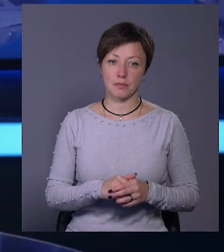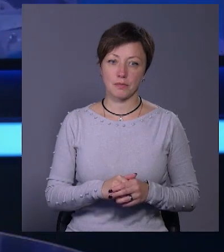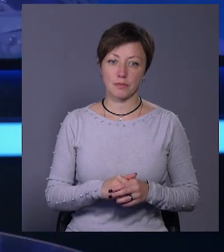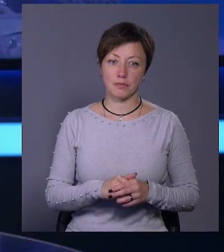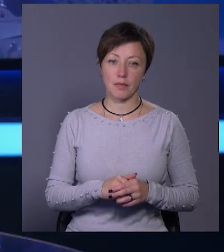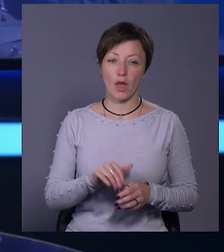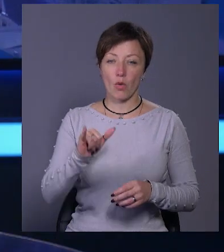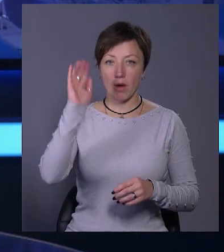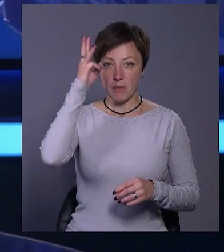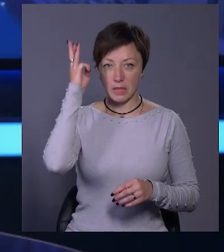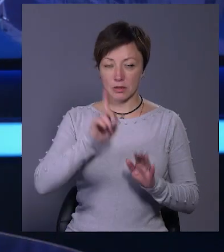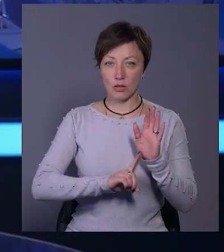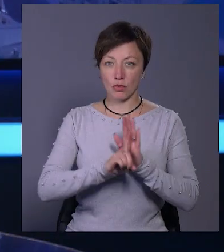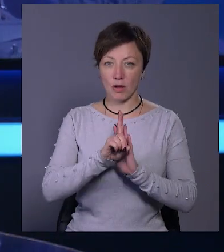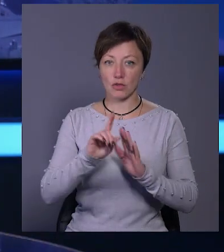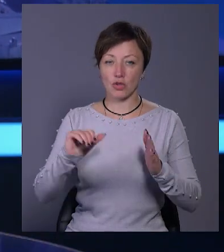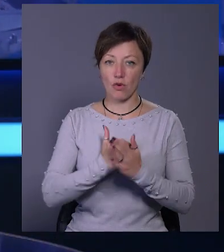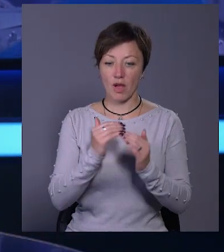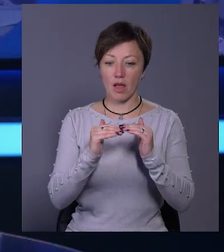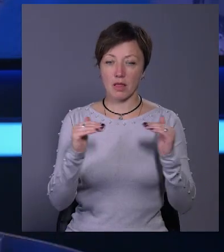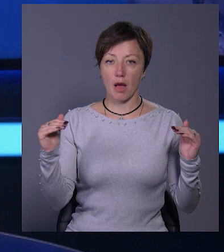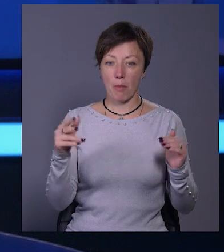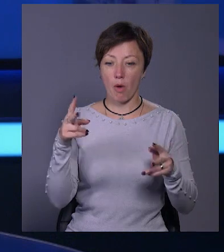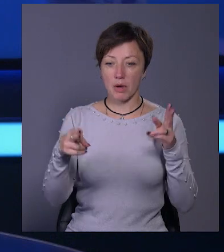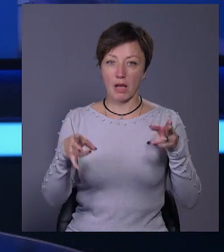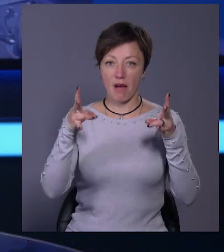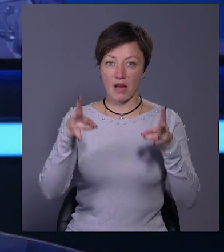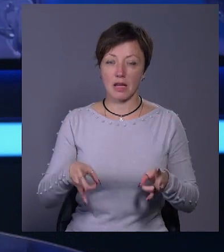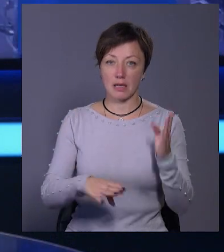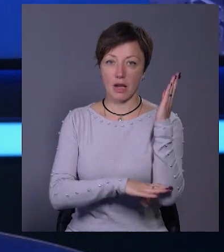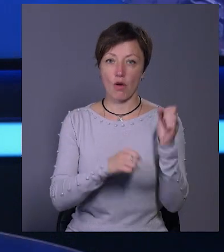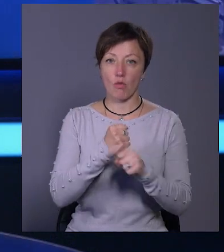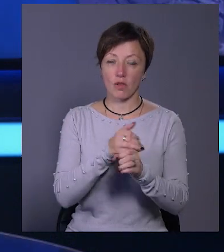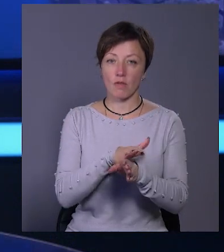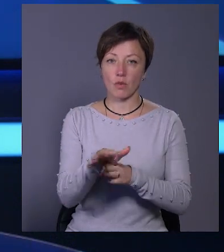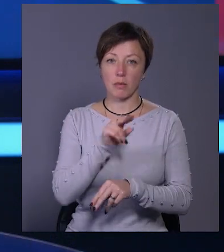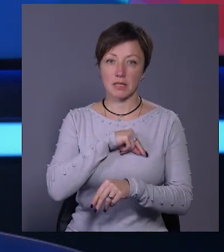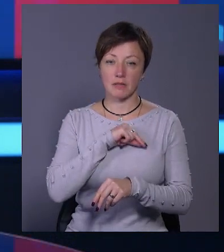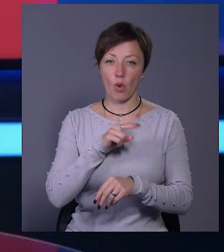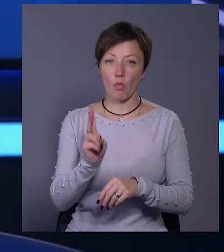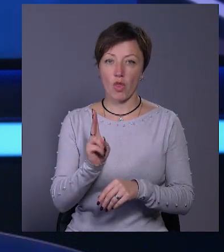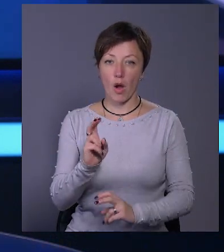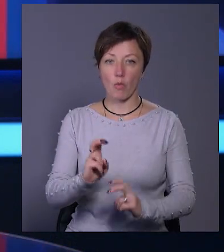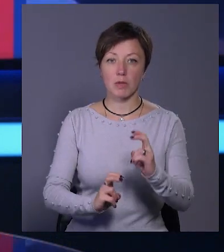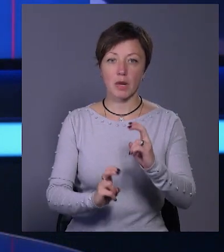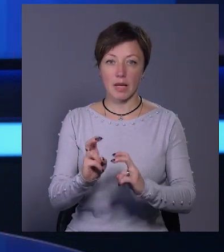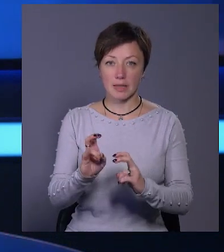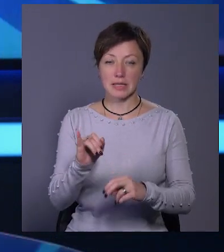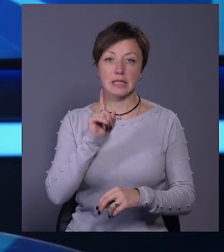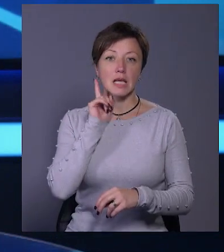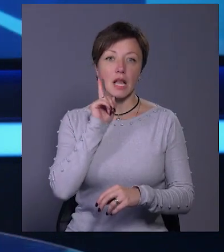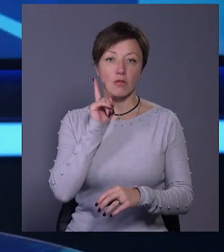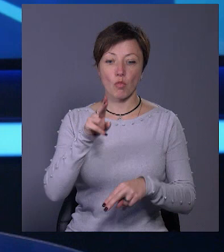У Хмельницькому стартував черговий етап обрізки аварійних дерев. Роботи виконують працівники комунального підприємства із